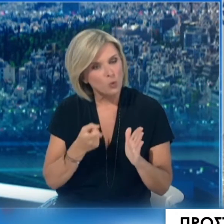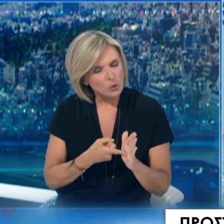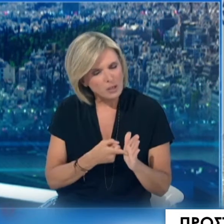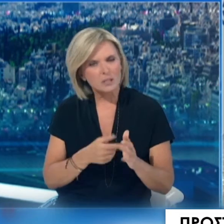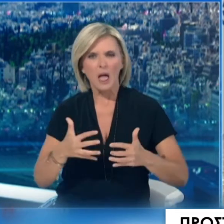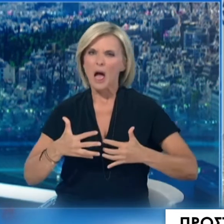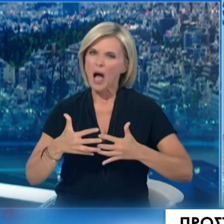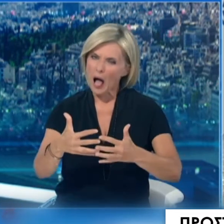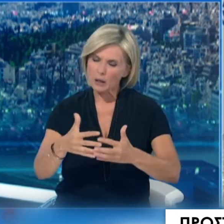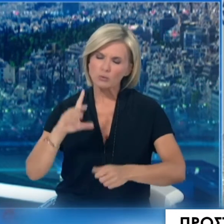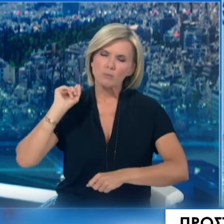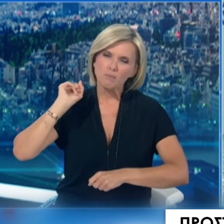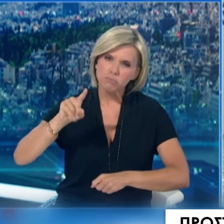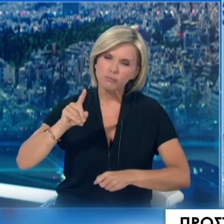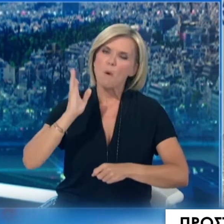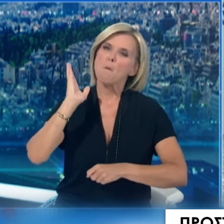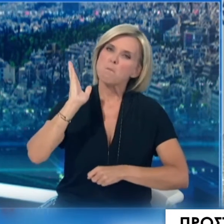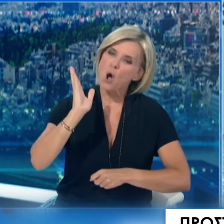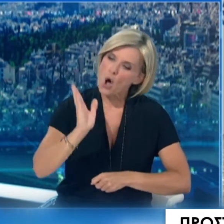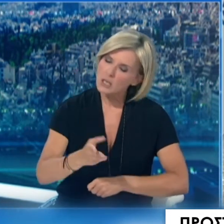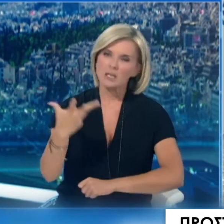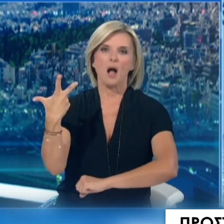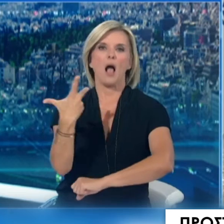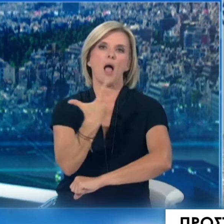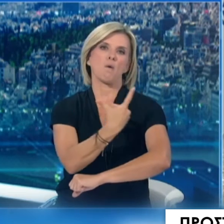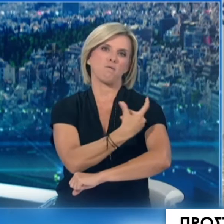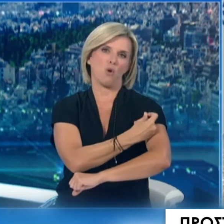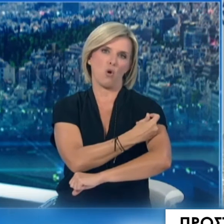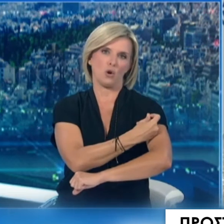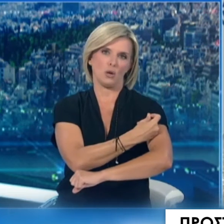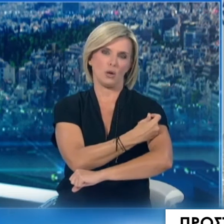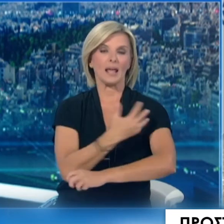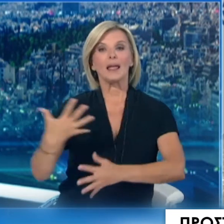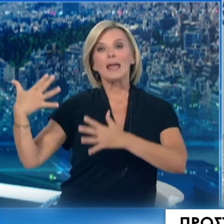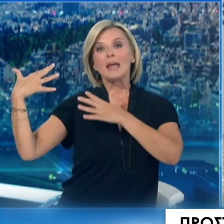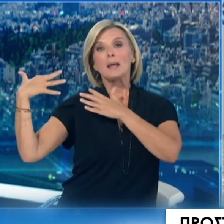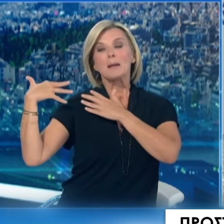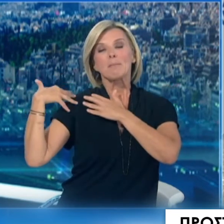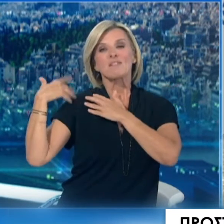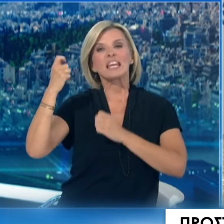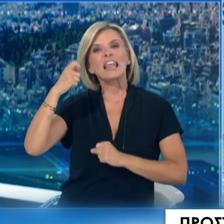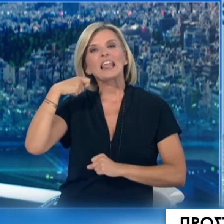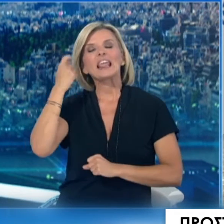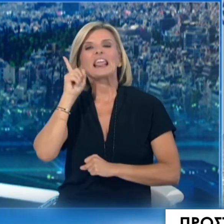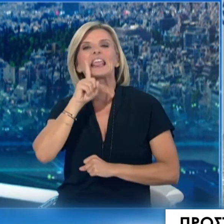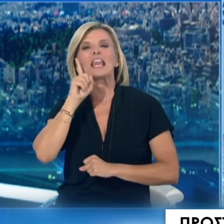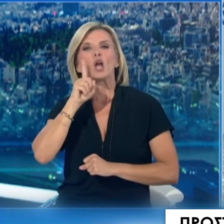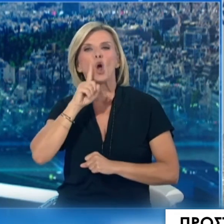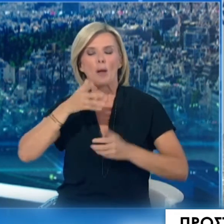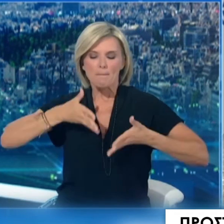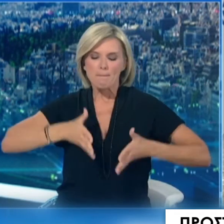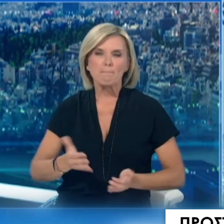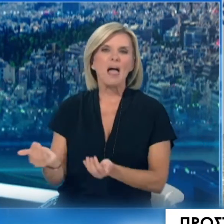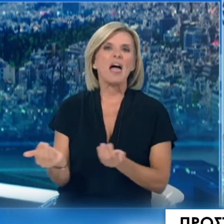Είναι αναρτημένη και από την υπεύθυνη γυναικολογική και μευτική εταιρεία η